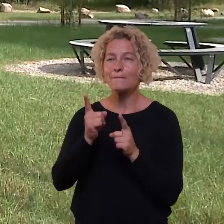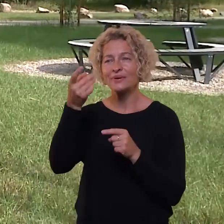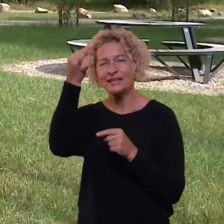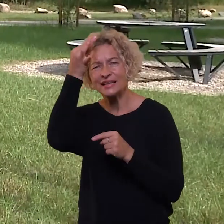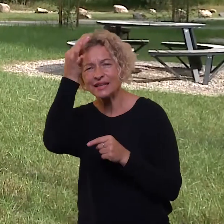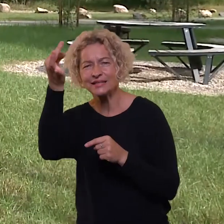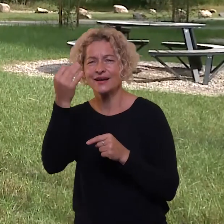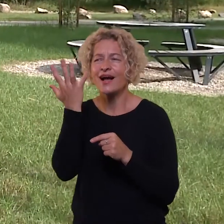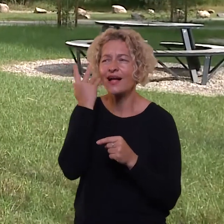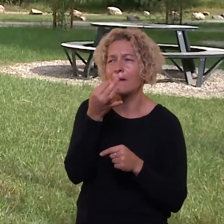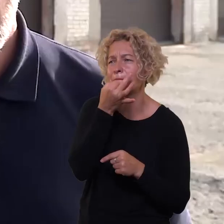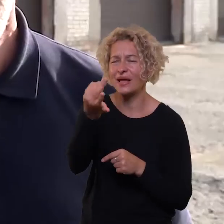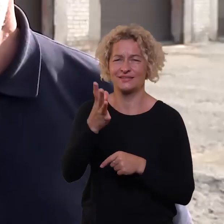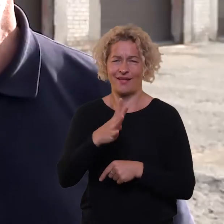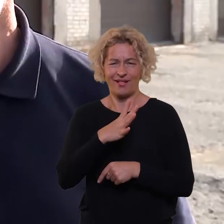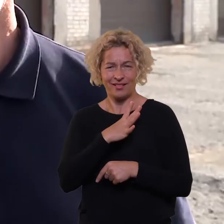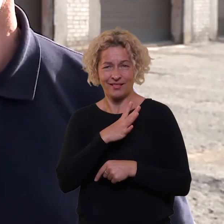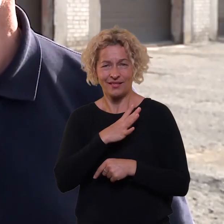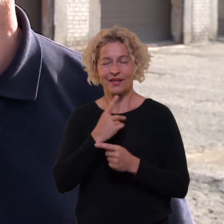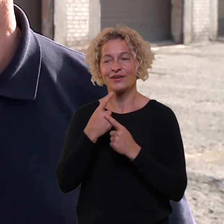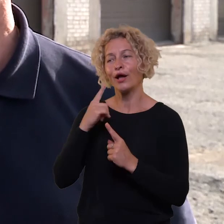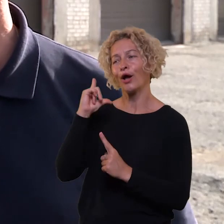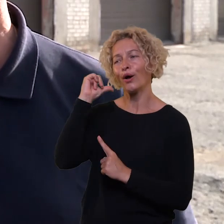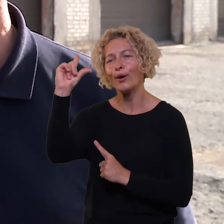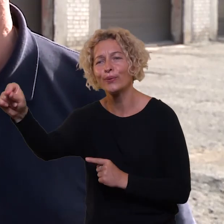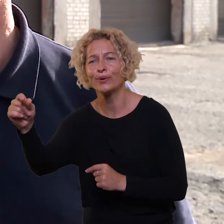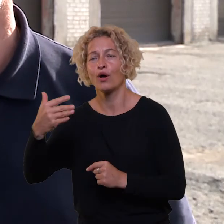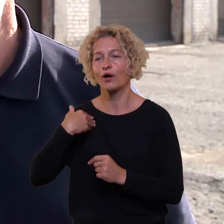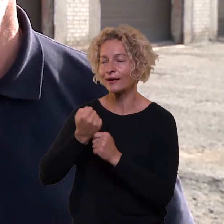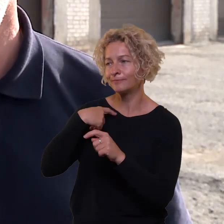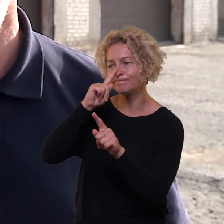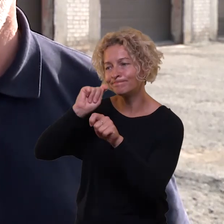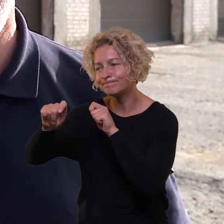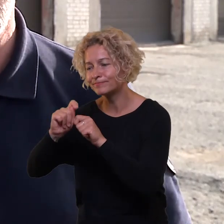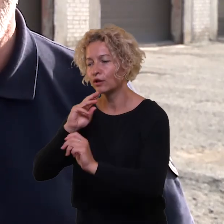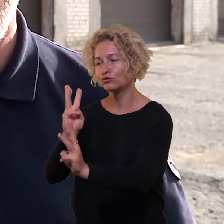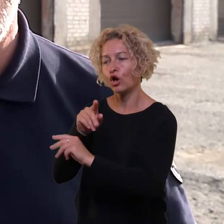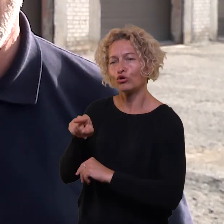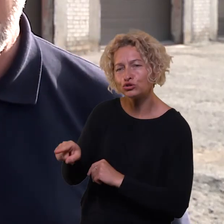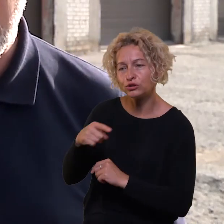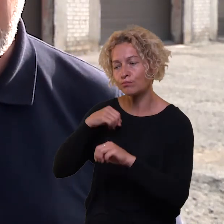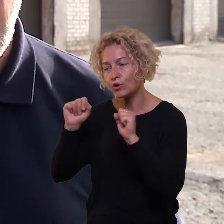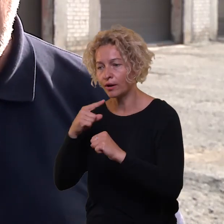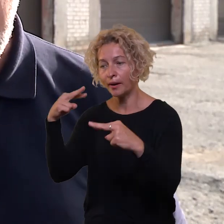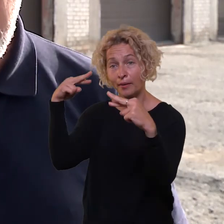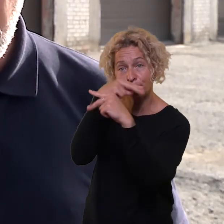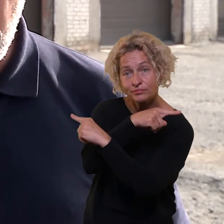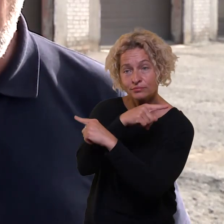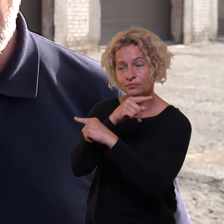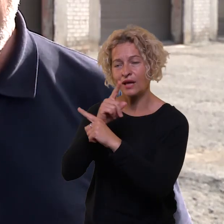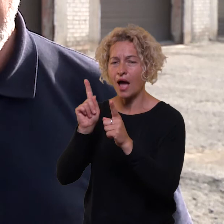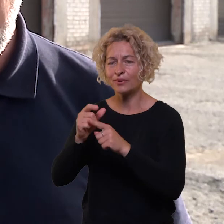kokiu laikotarpiu, bet važinėsime, žiūrėsime, kas ką degina, kas ką kūrena, nes žmonės turėtų suprasti, kad tai yra